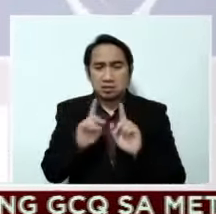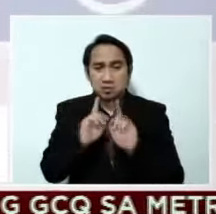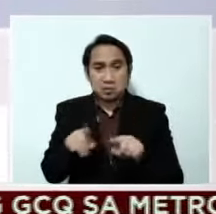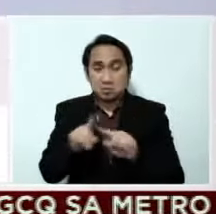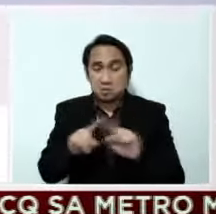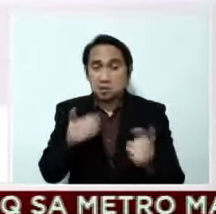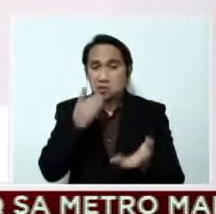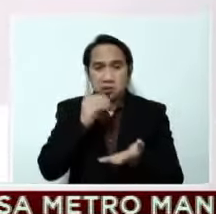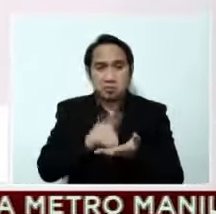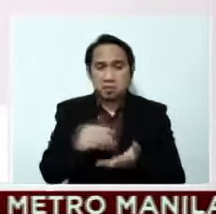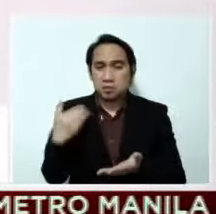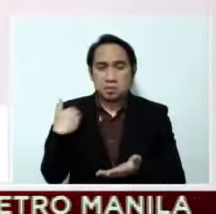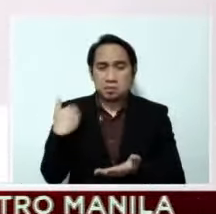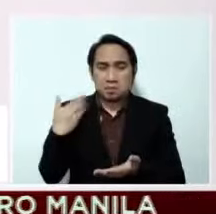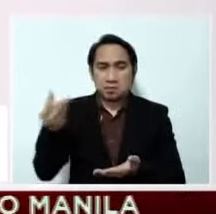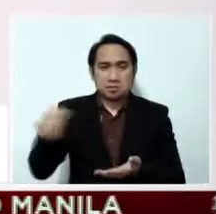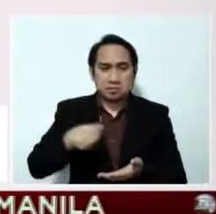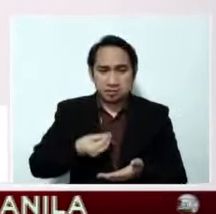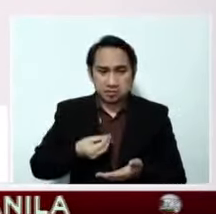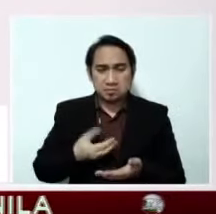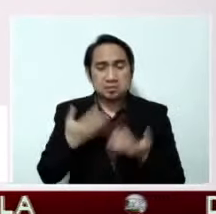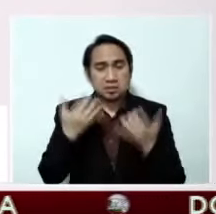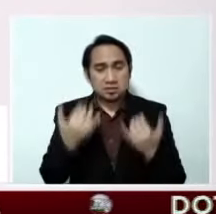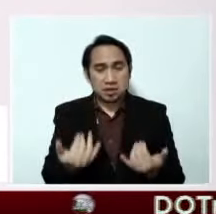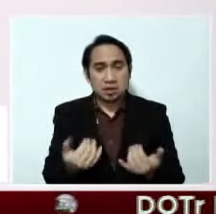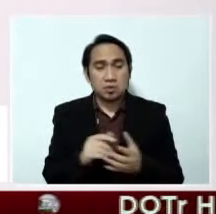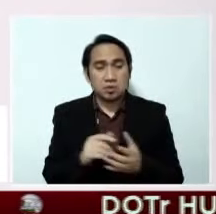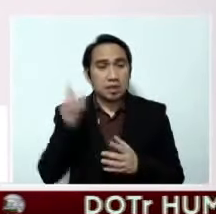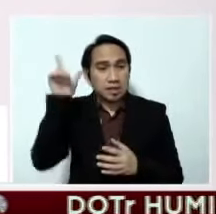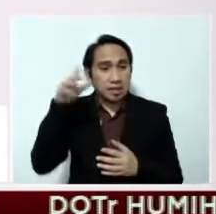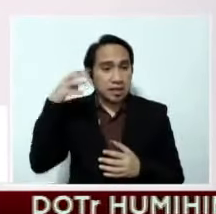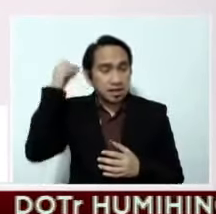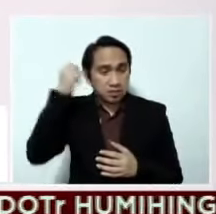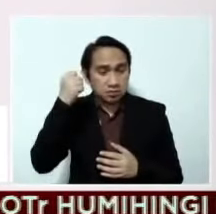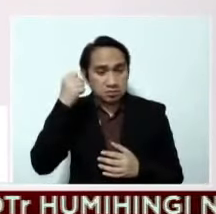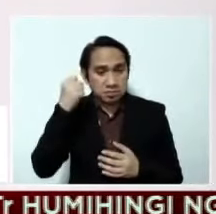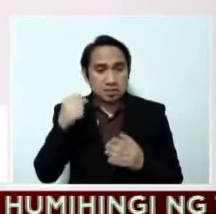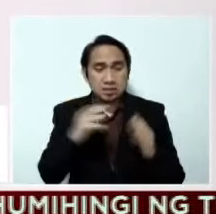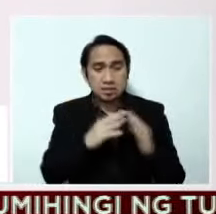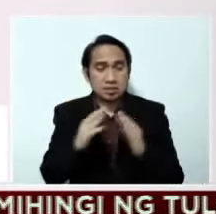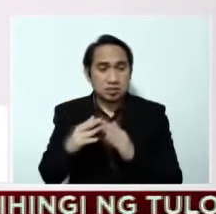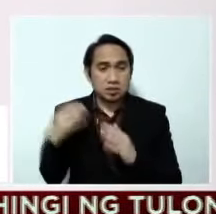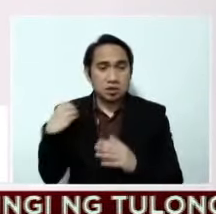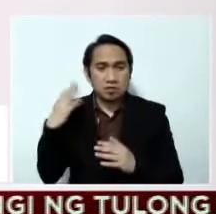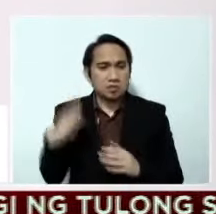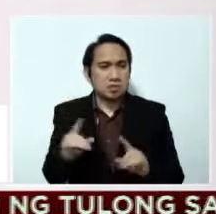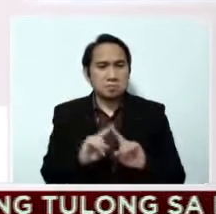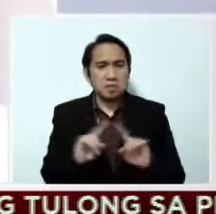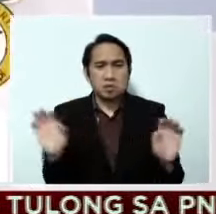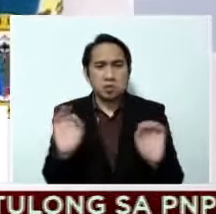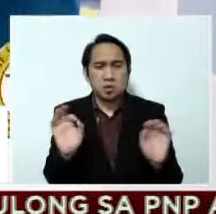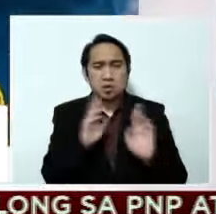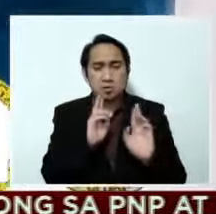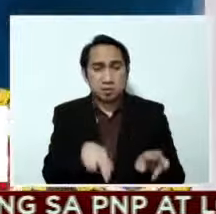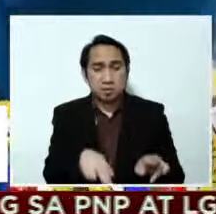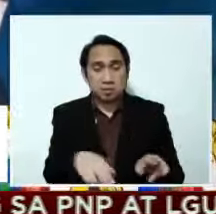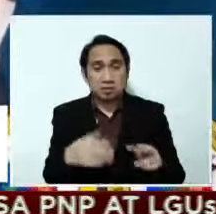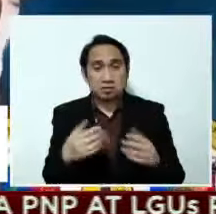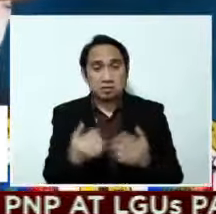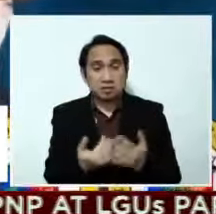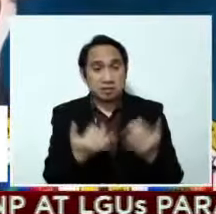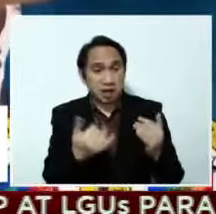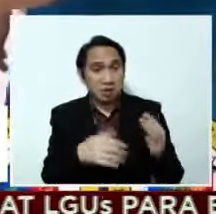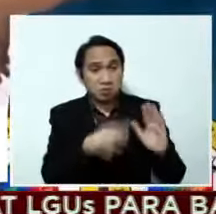Sinubukan ng news team na kunan ng pahayag ang Legazpi City Health Officer at si Vera, pero hindi sila sumasagot. Bukod sa mga nasa listahan ng